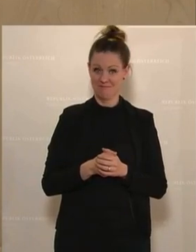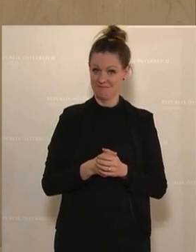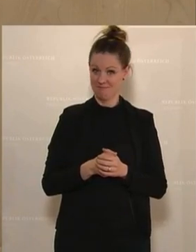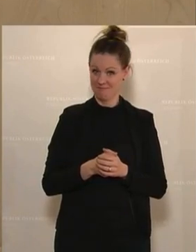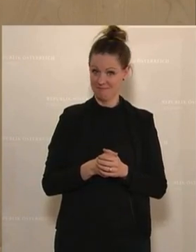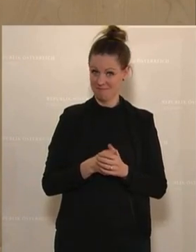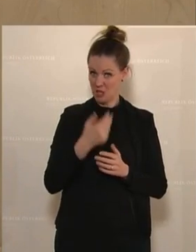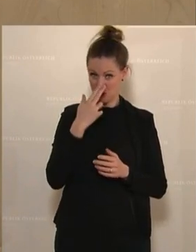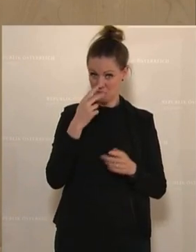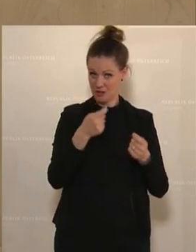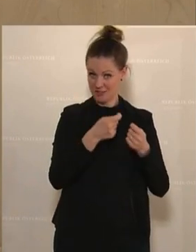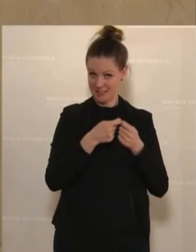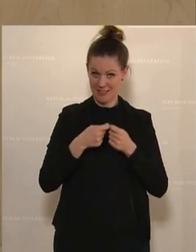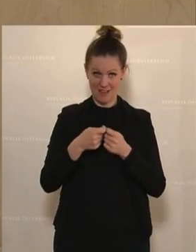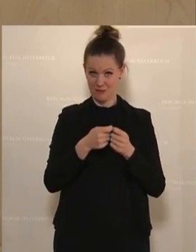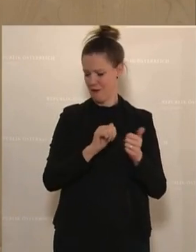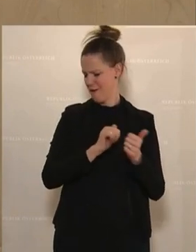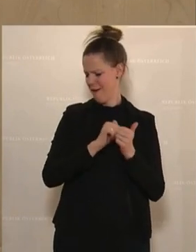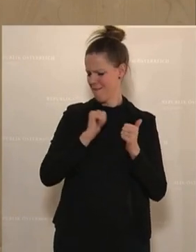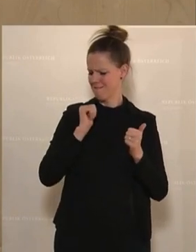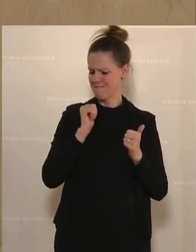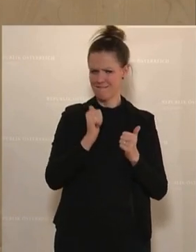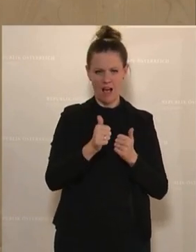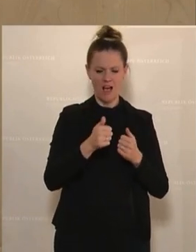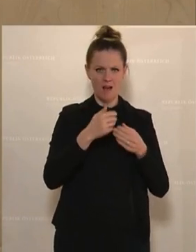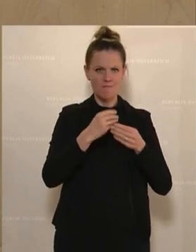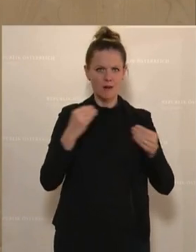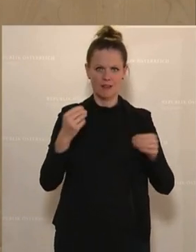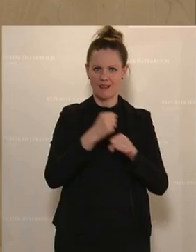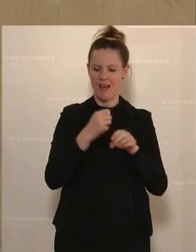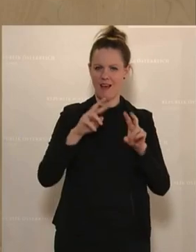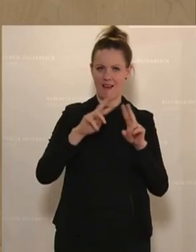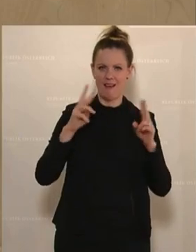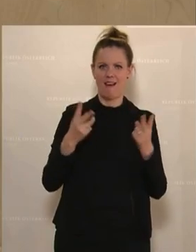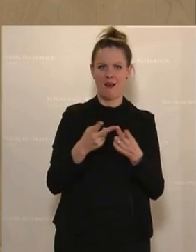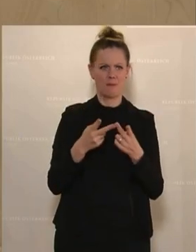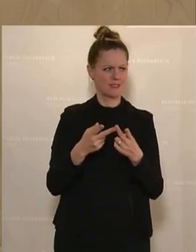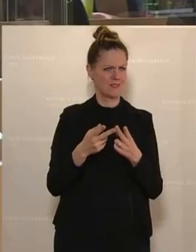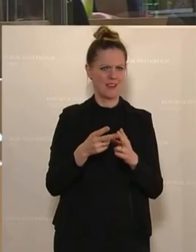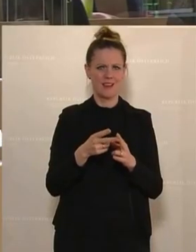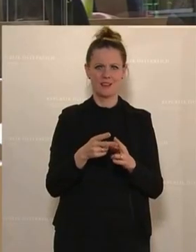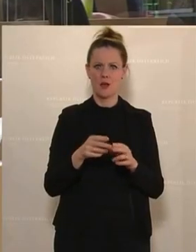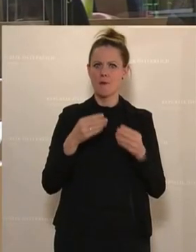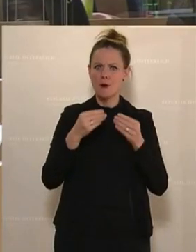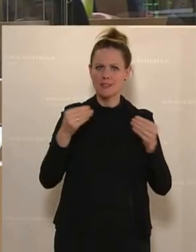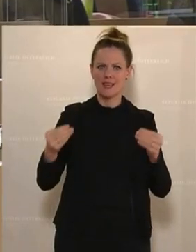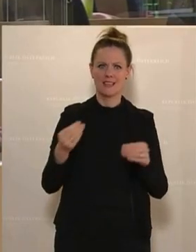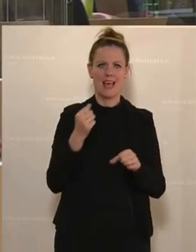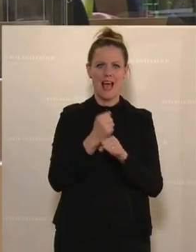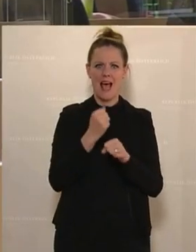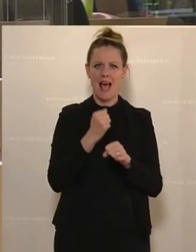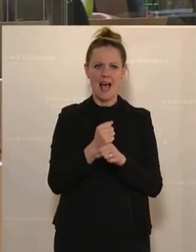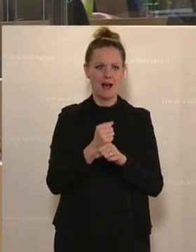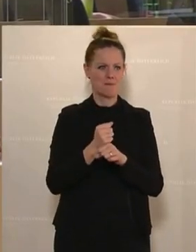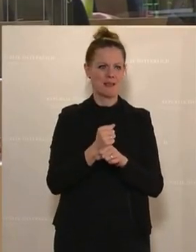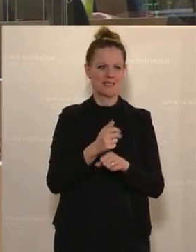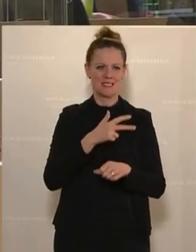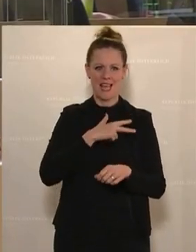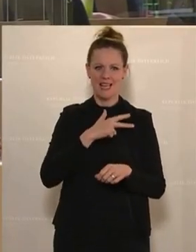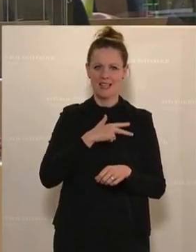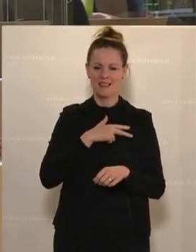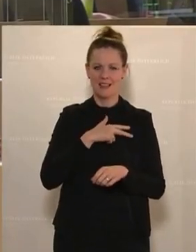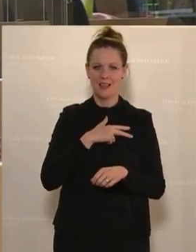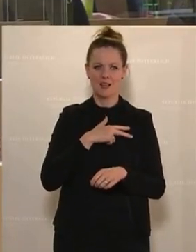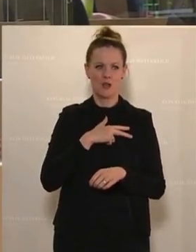Gewerkschaft der Vorreiter der modernen Arbeitswelt und der modernen Arbeitsrealitäten der ÖVP. Es sagt auf jeden Fall